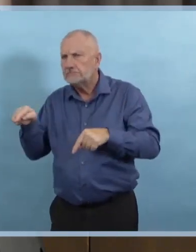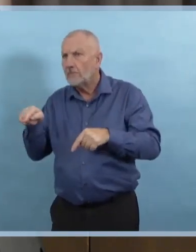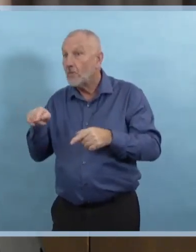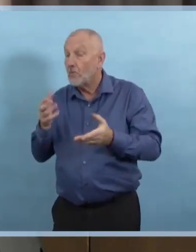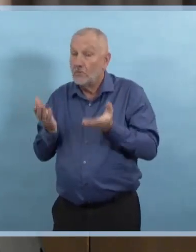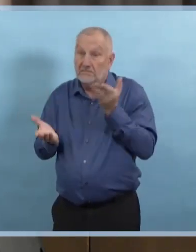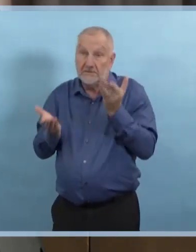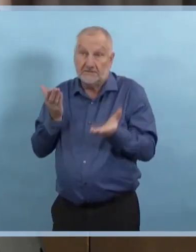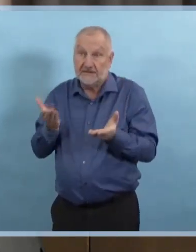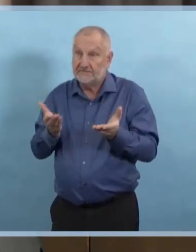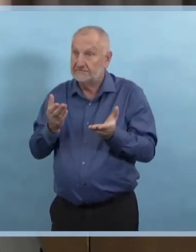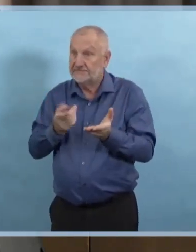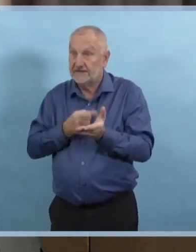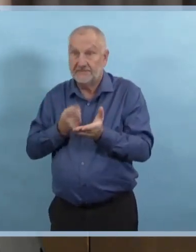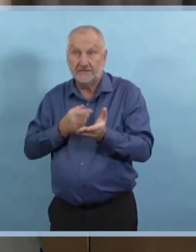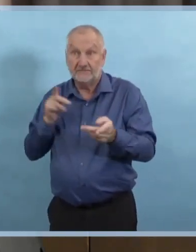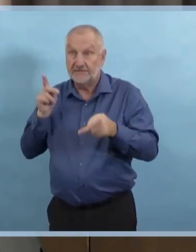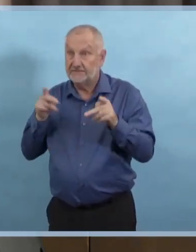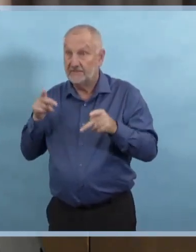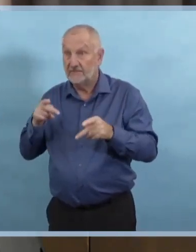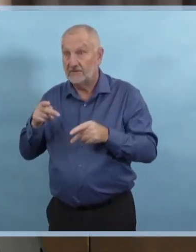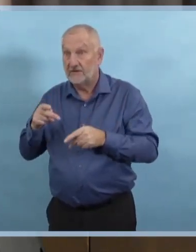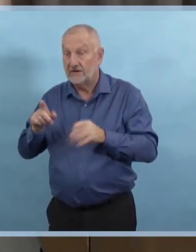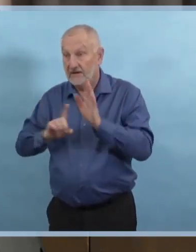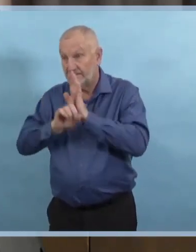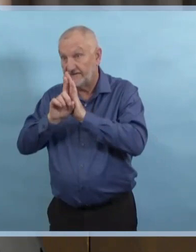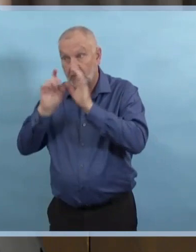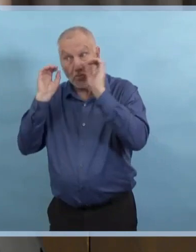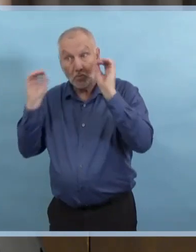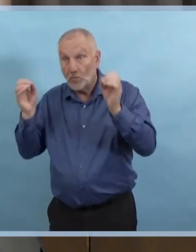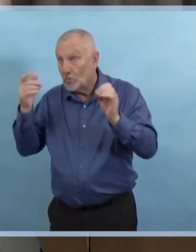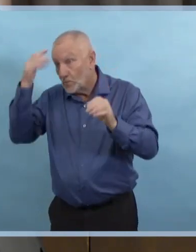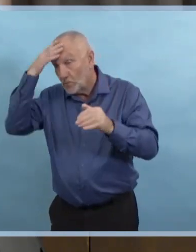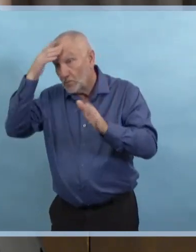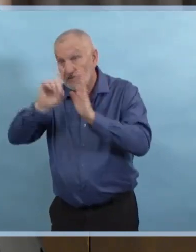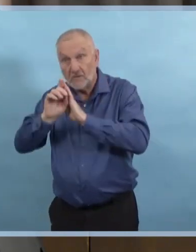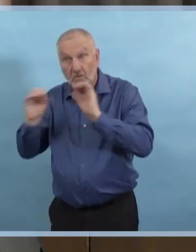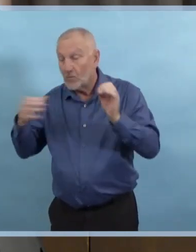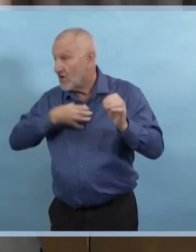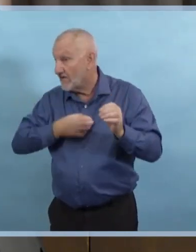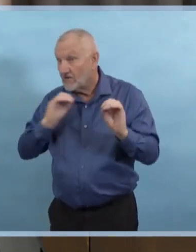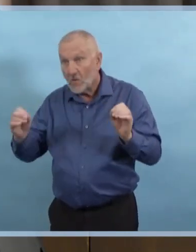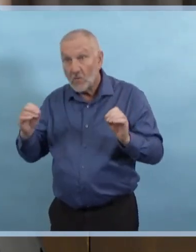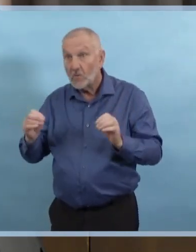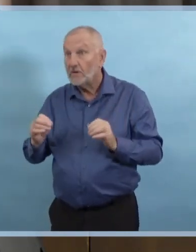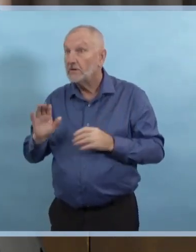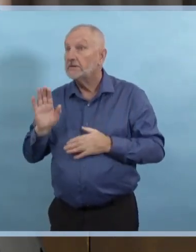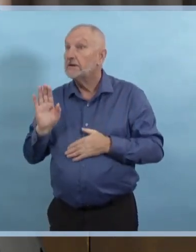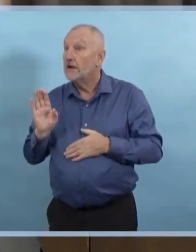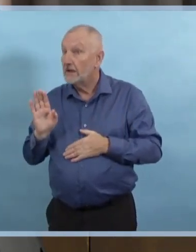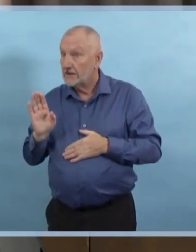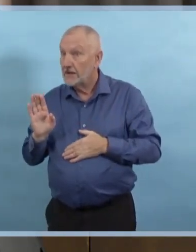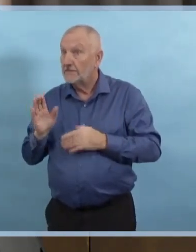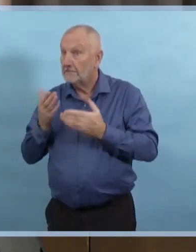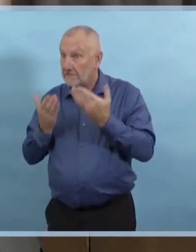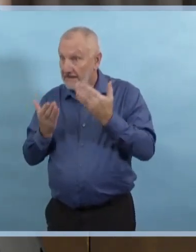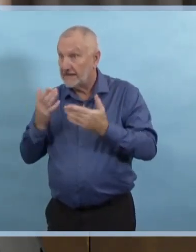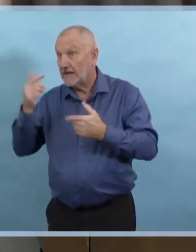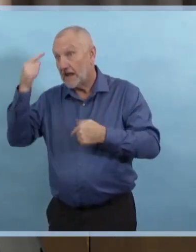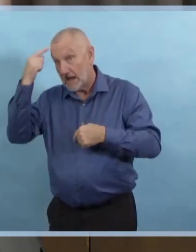symptomatiques quand ils sont arrivés, mais peut-être qu'ils n'ont pas reçu leur test. Donc, il y a de nombreuses raisons pour lesquelles la transmission se produit.